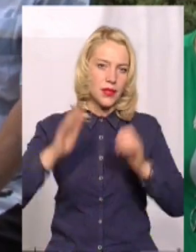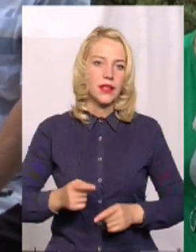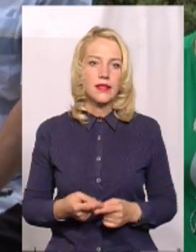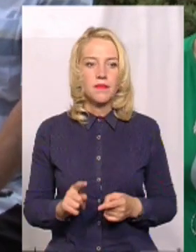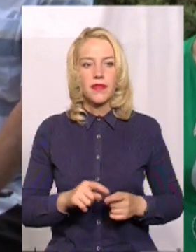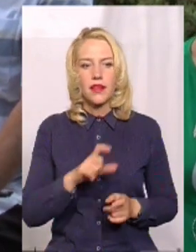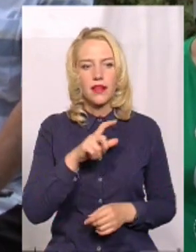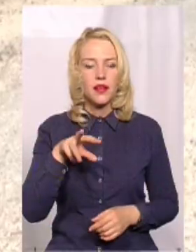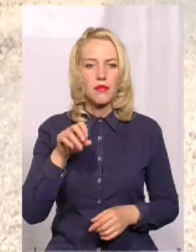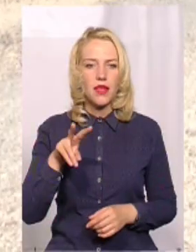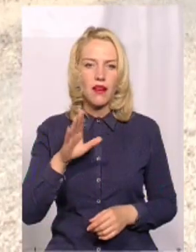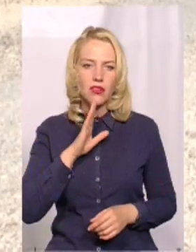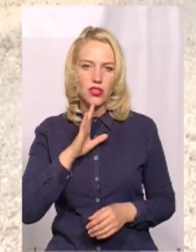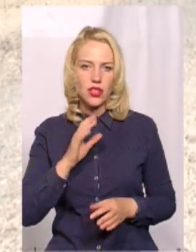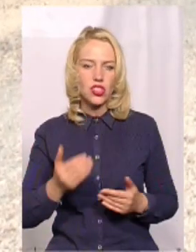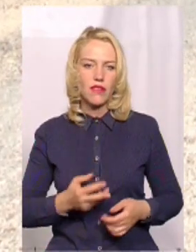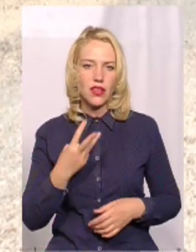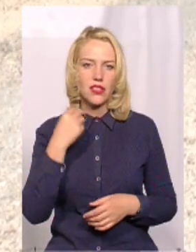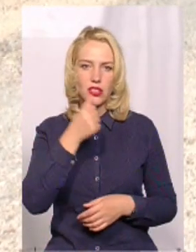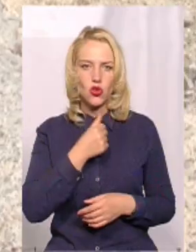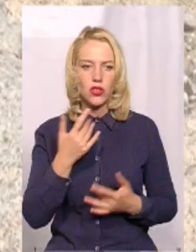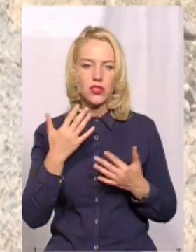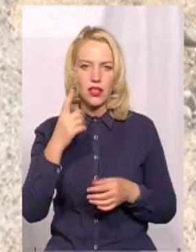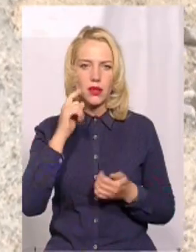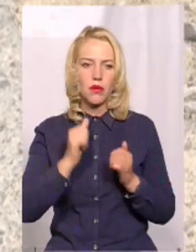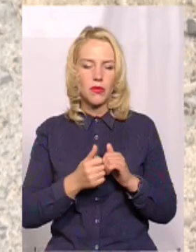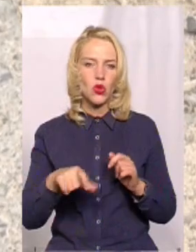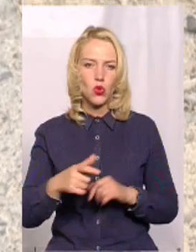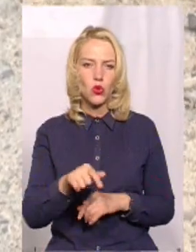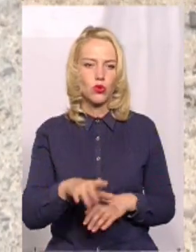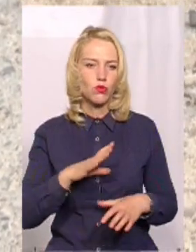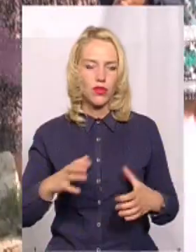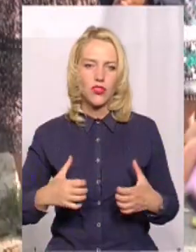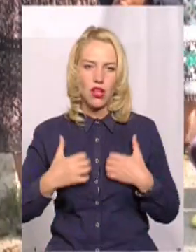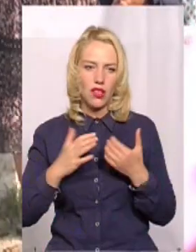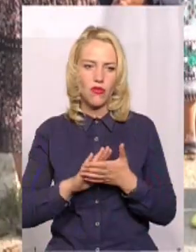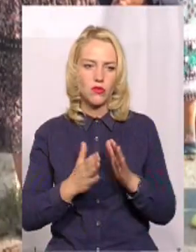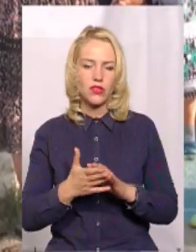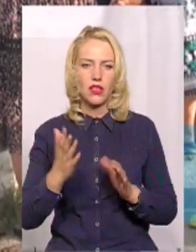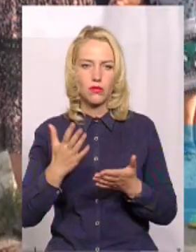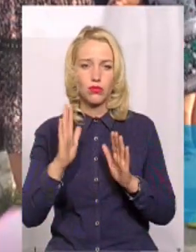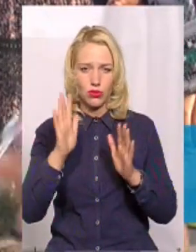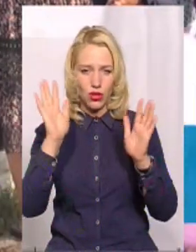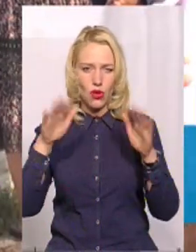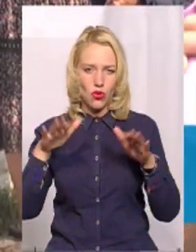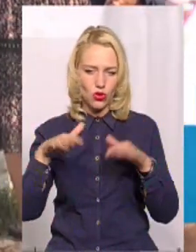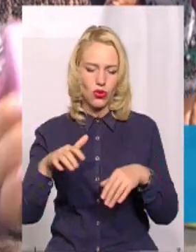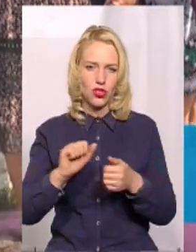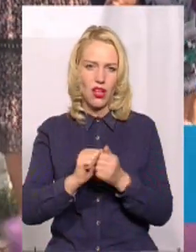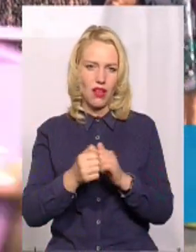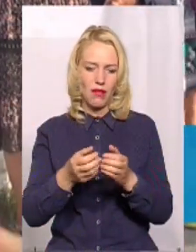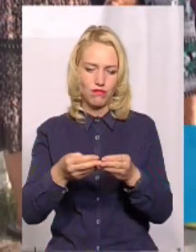Олена Хміль живе в селі 30 років. Каже, скільки пам'ятає, дорога тут була в жахливому стані. Піде дощ, воно виймає цей камінь,